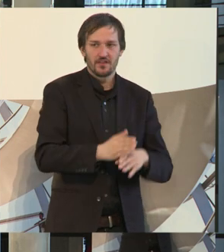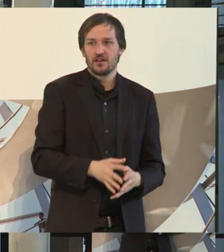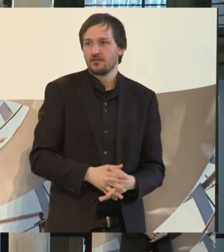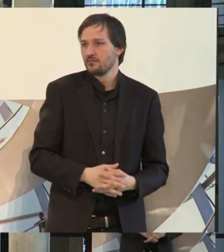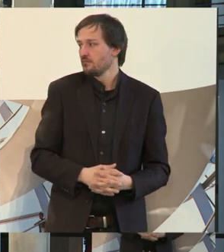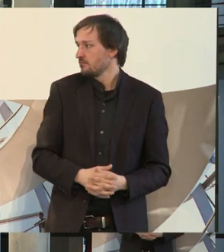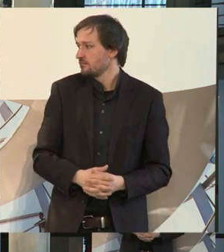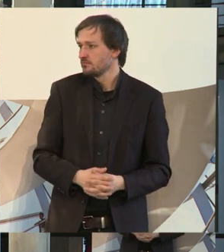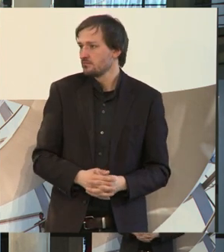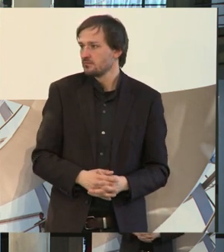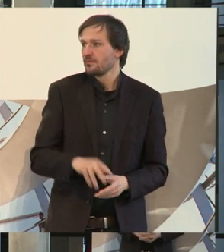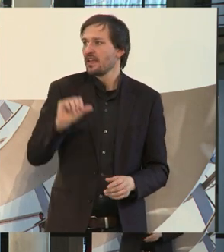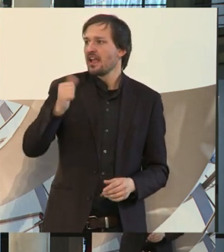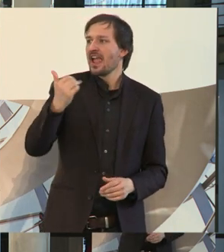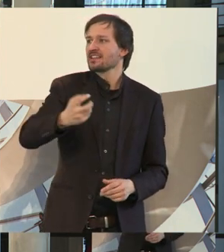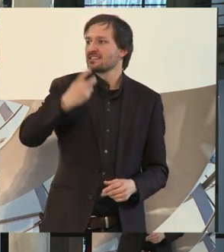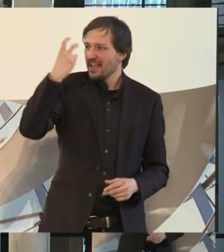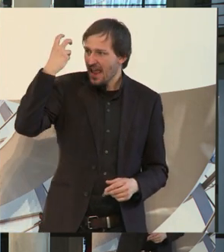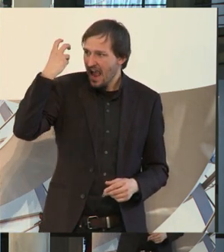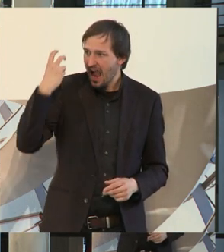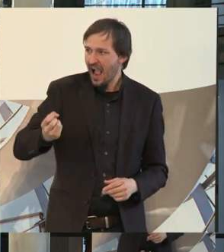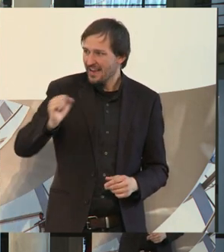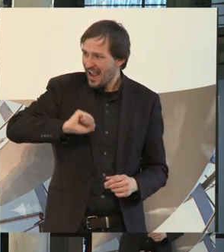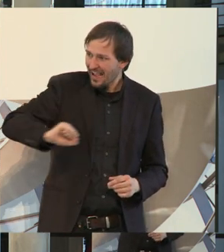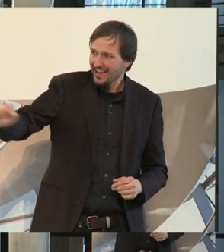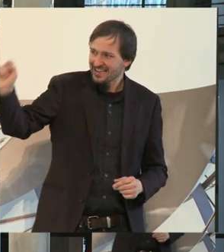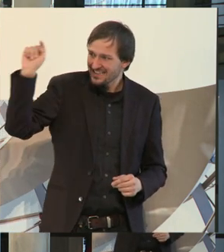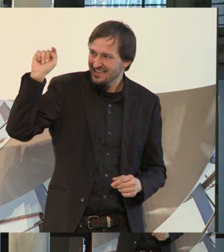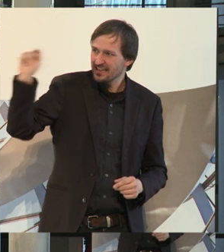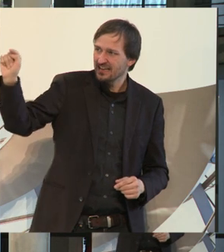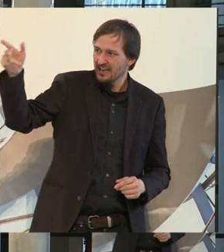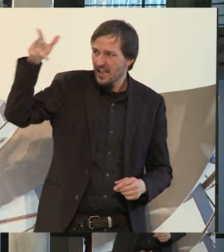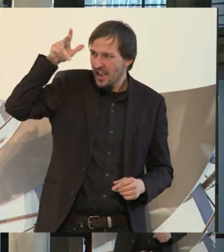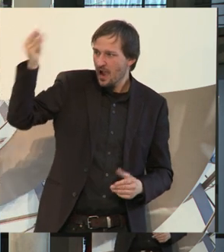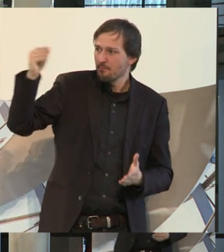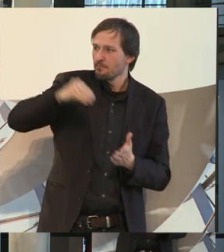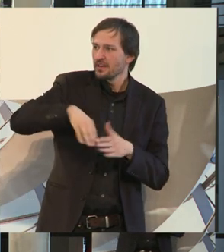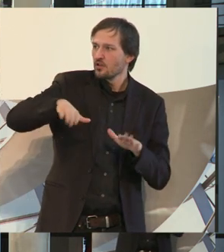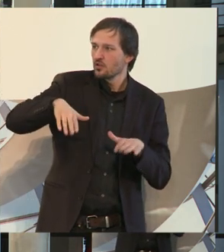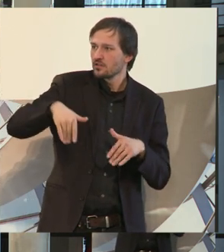können. Der Herr, der ganz in der ersten Reihe sich von mir aus gesehen ganz rechts befindet, mit dem Hund.